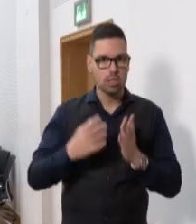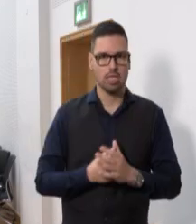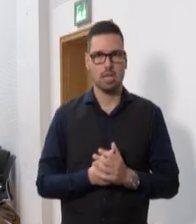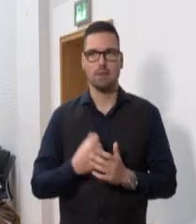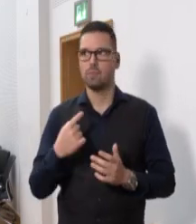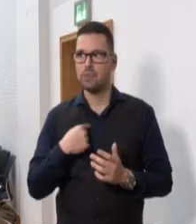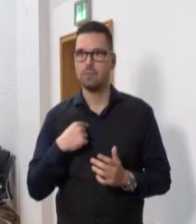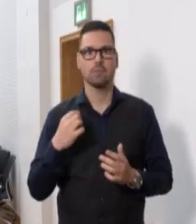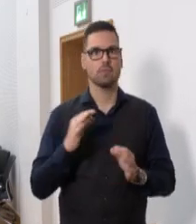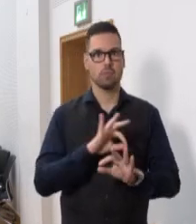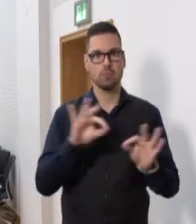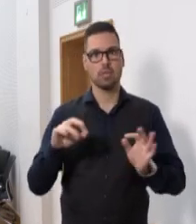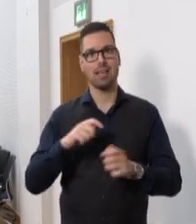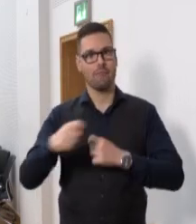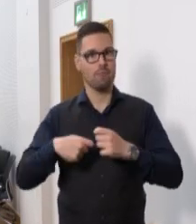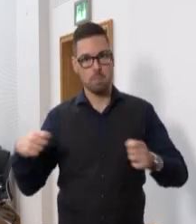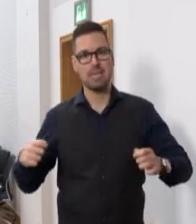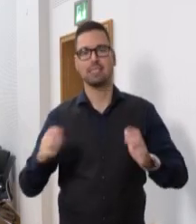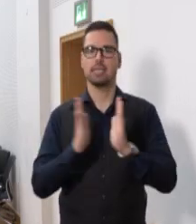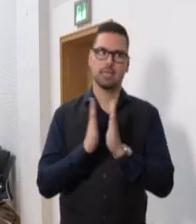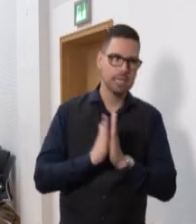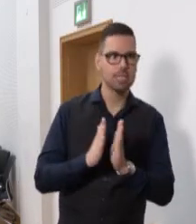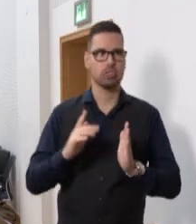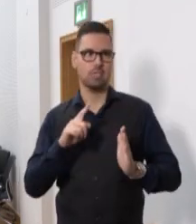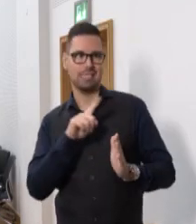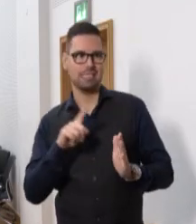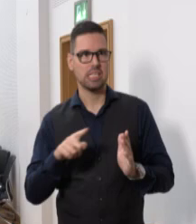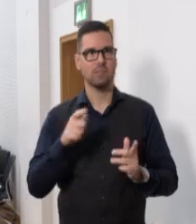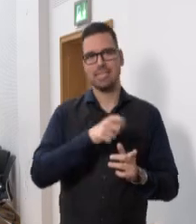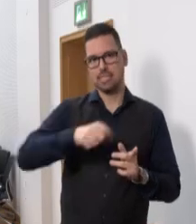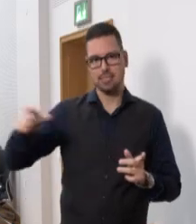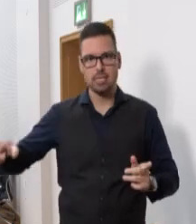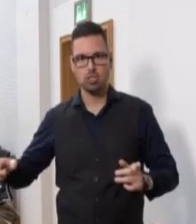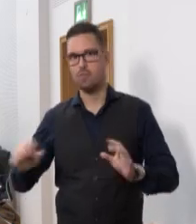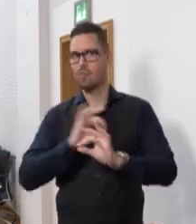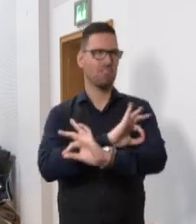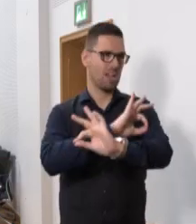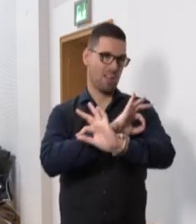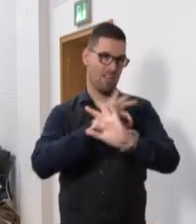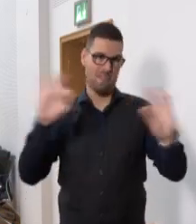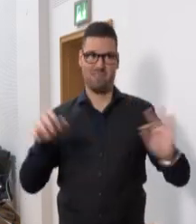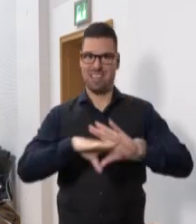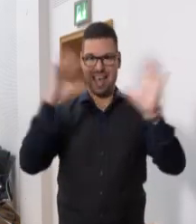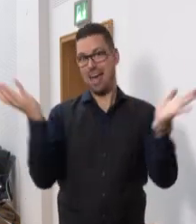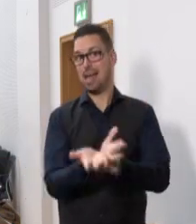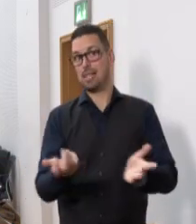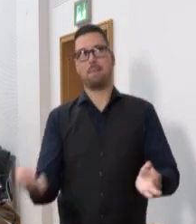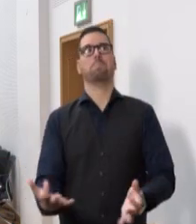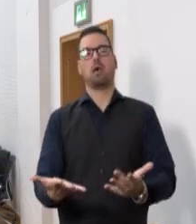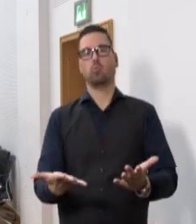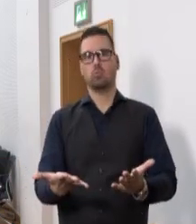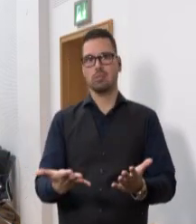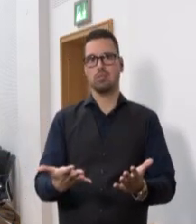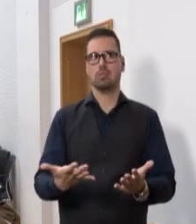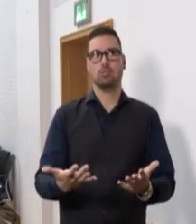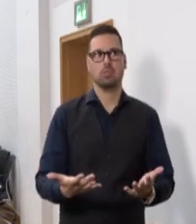sind dafür auf die Verbände, die Kirchen, die Zivilgesellschaft kurzum auf alle angewiesen. Und vor allem